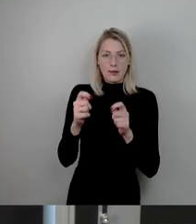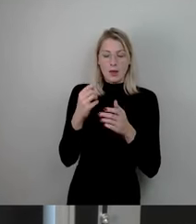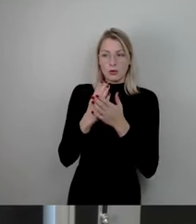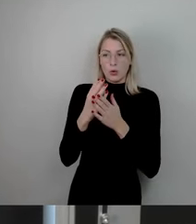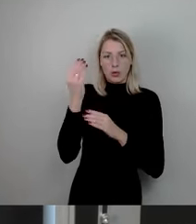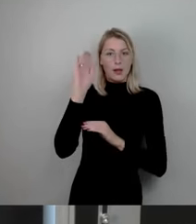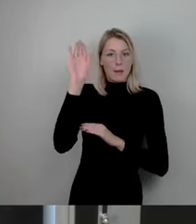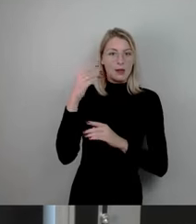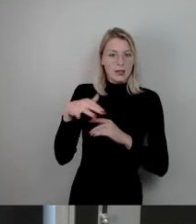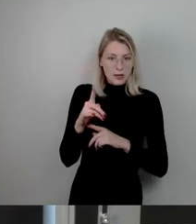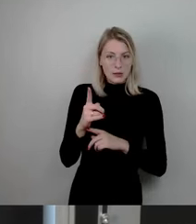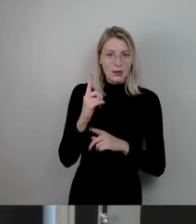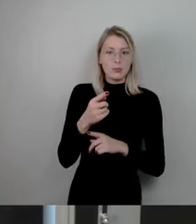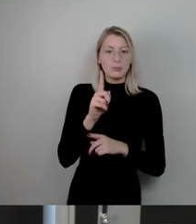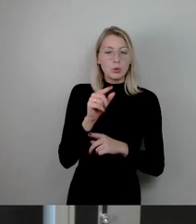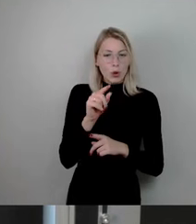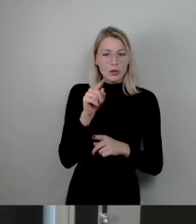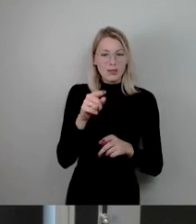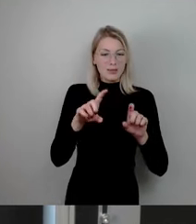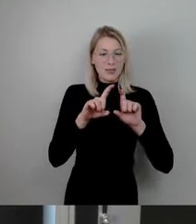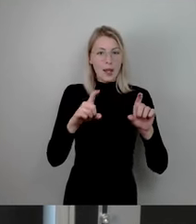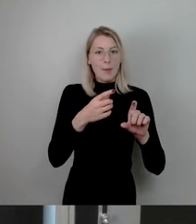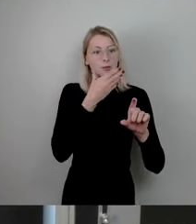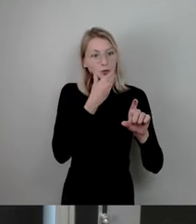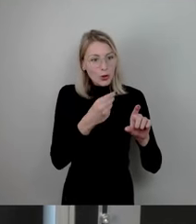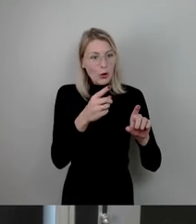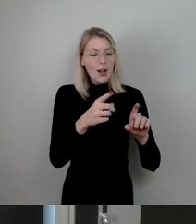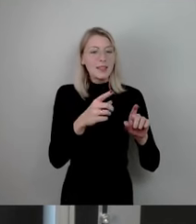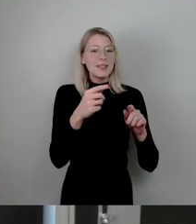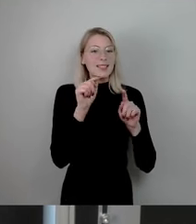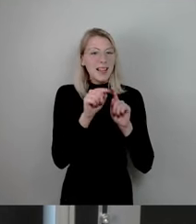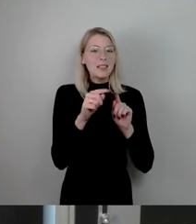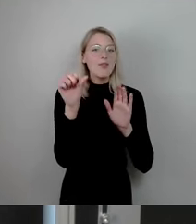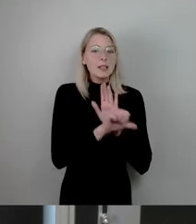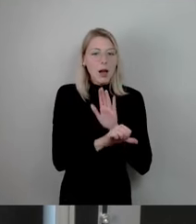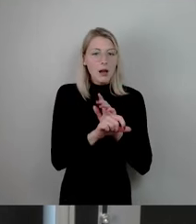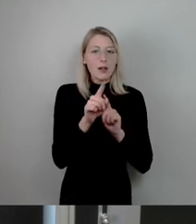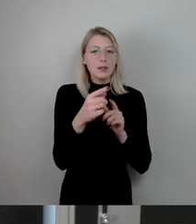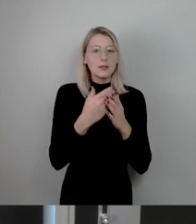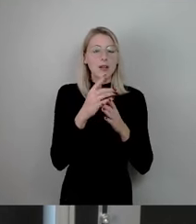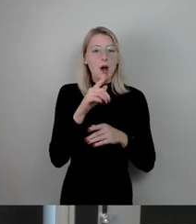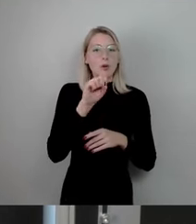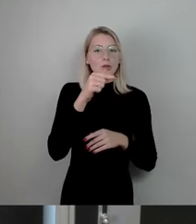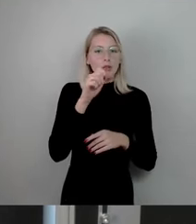die Schönheit des Versagens. Und da sind wir ja bei Stefan Kühn.